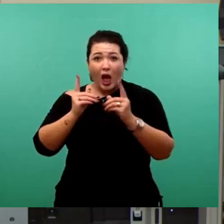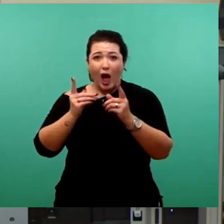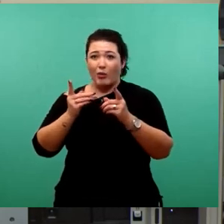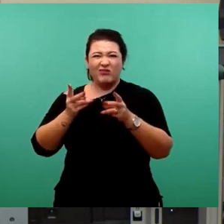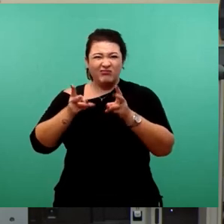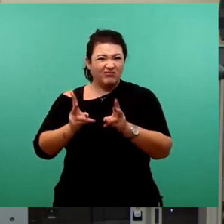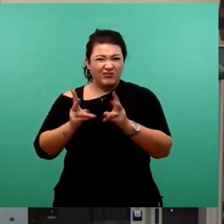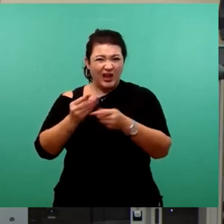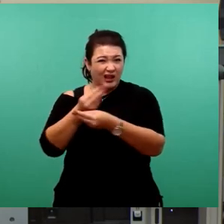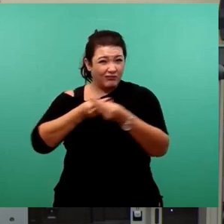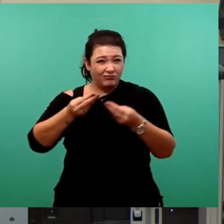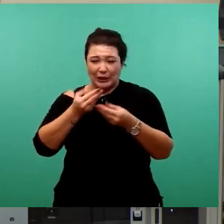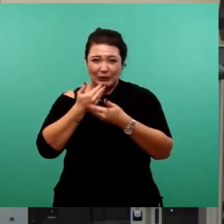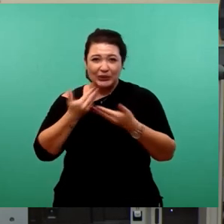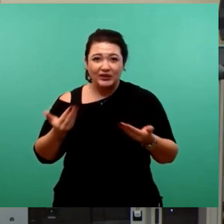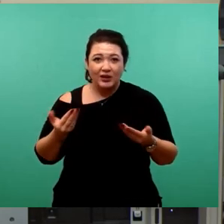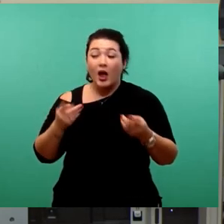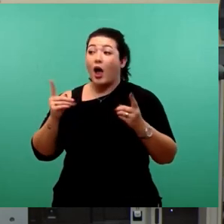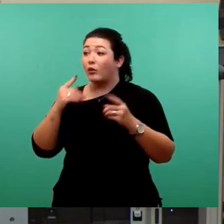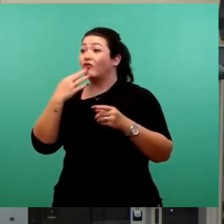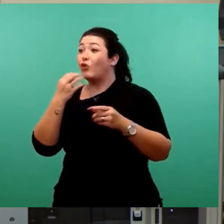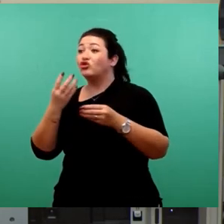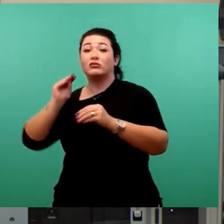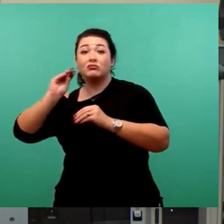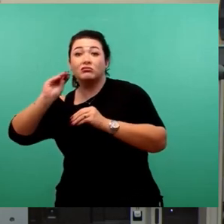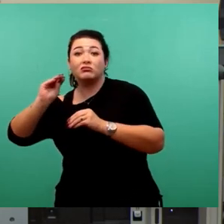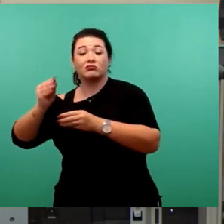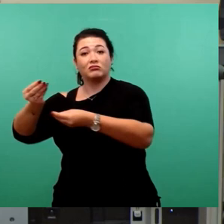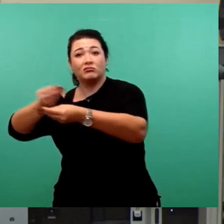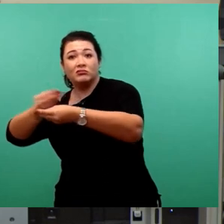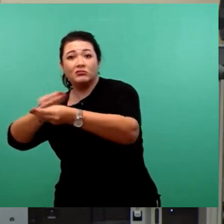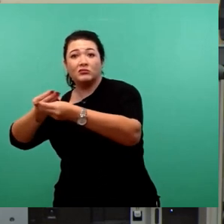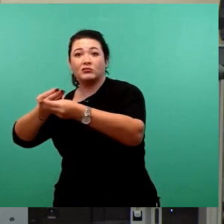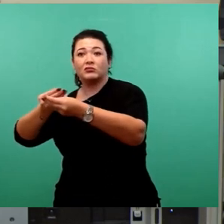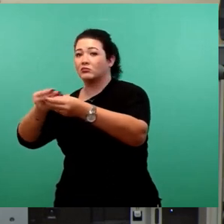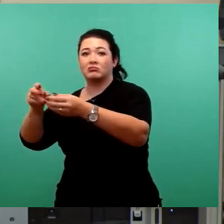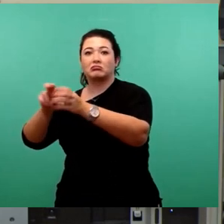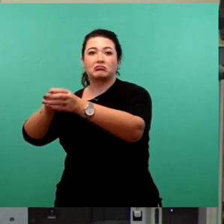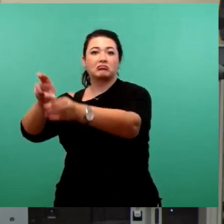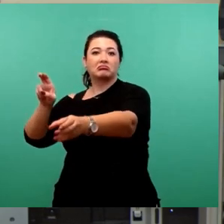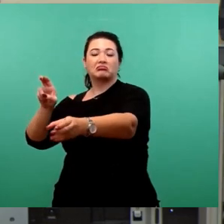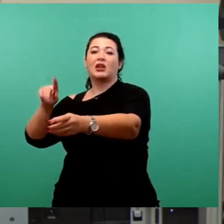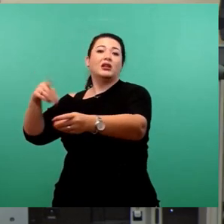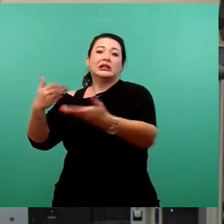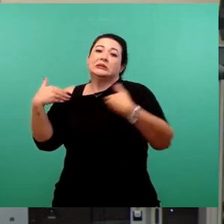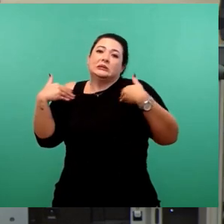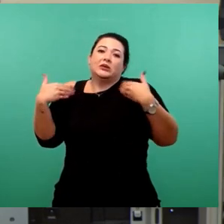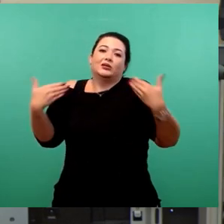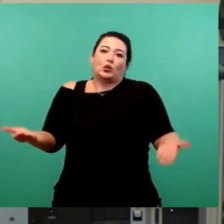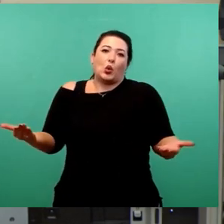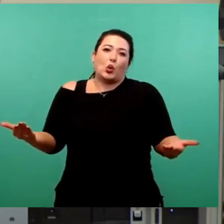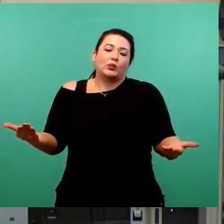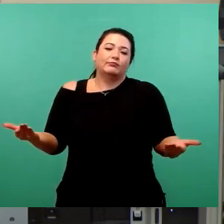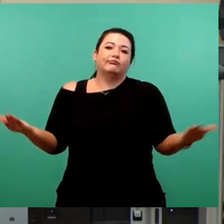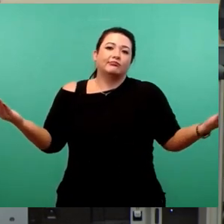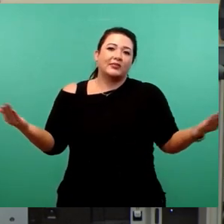diejenigen, mit denen man reden will, gar nicht die anderen mit einfügt? Na ja, dann ist es eben so. Eine neue Art in